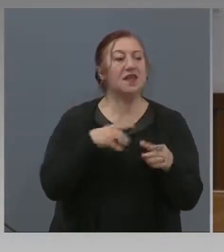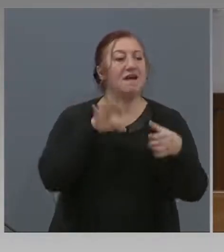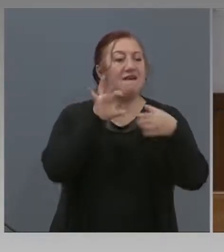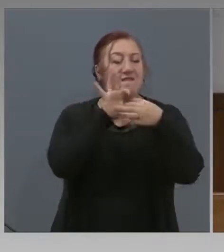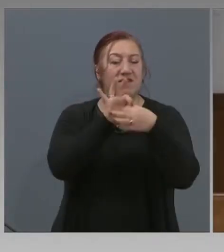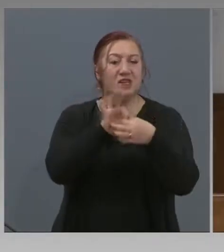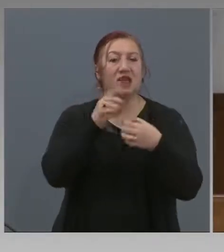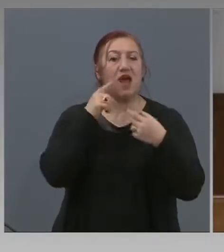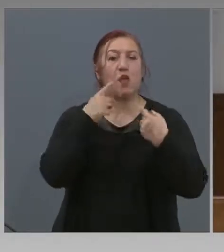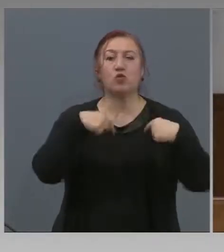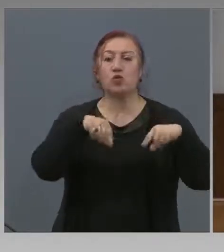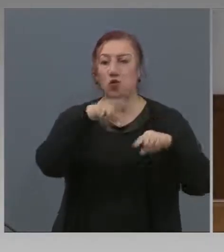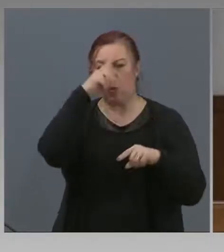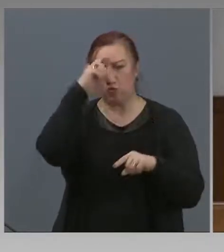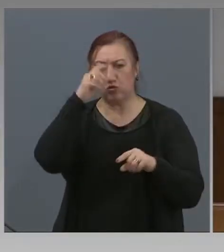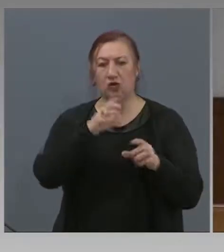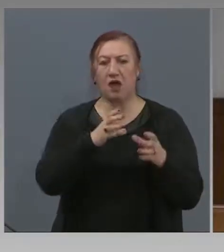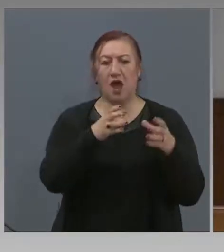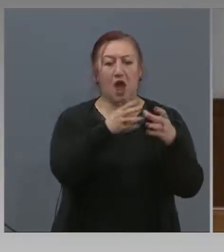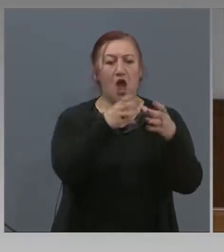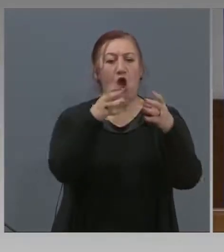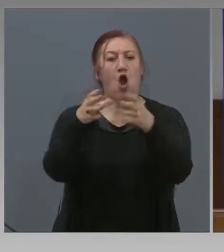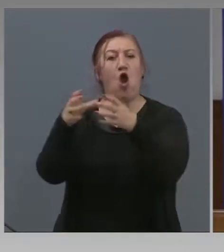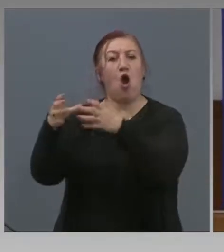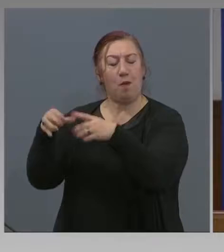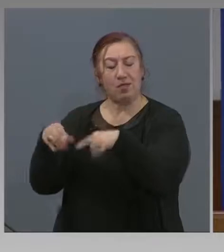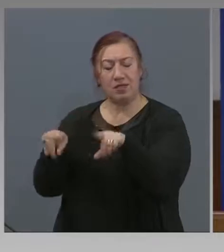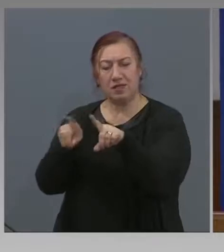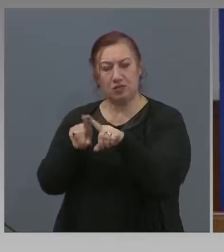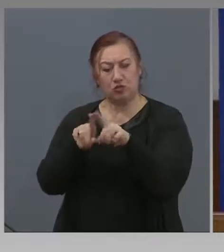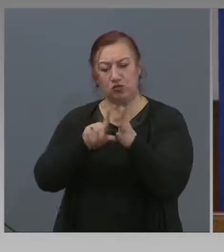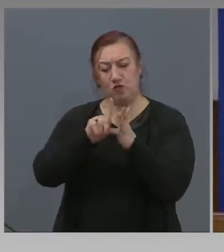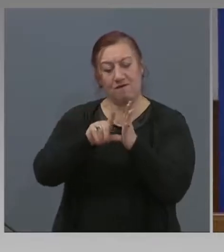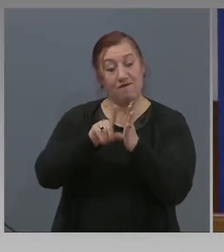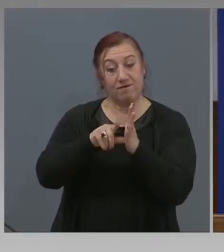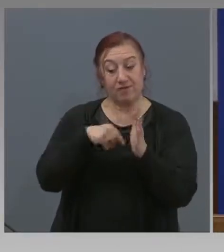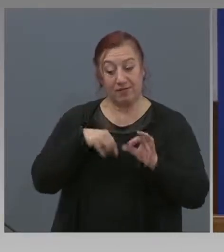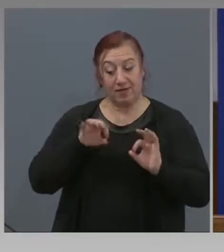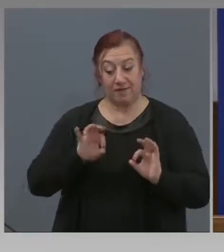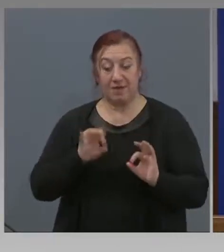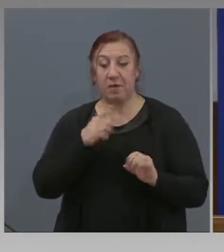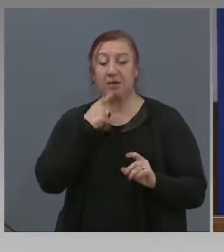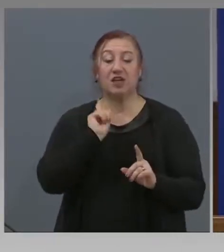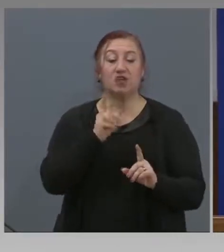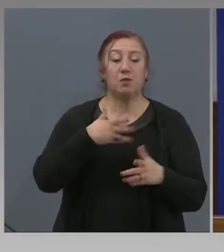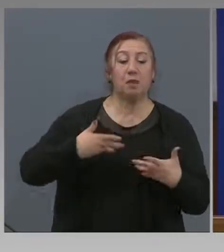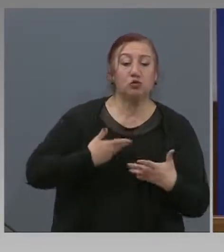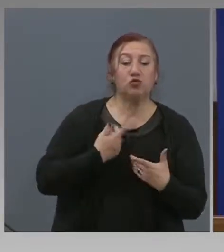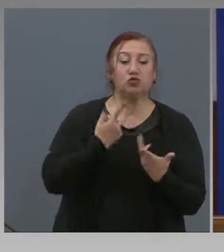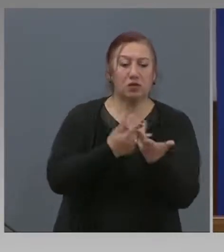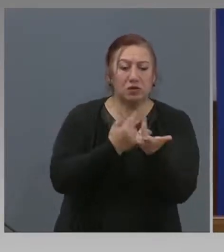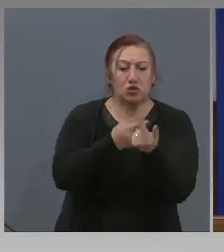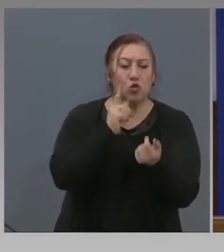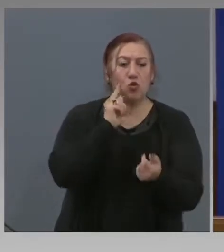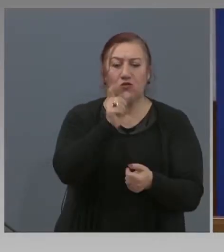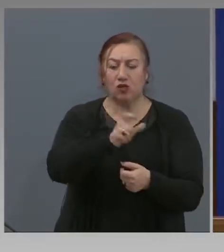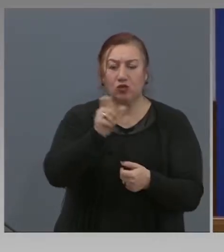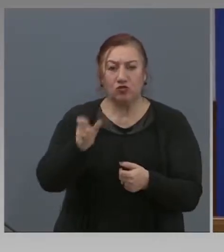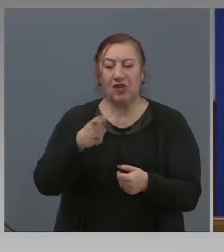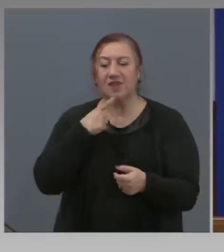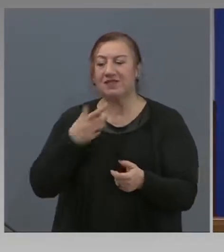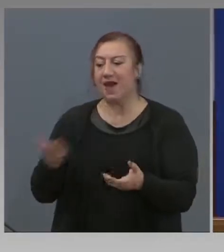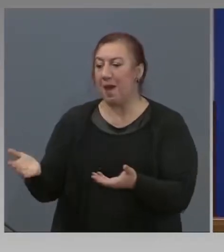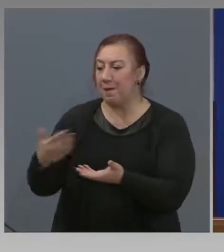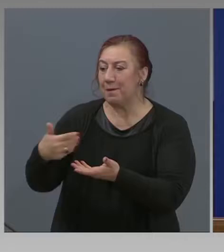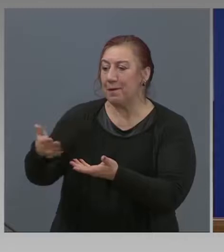труда по области и да заявят своевременно необходимия персонал, който ще им е нужен за